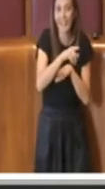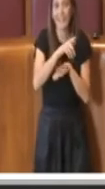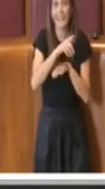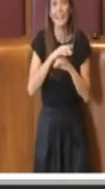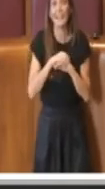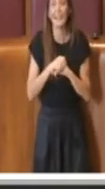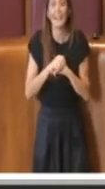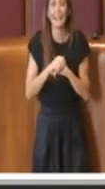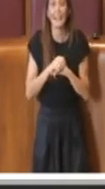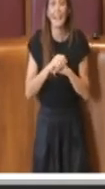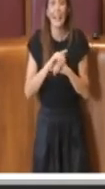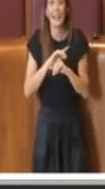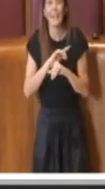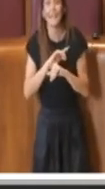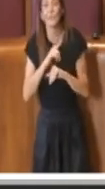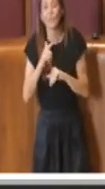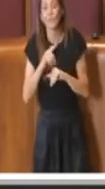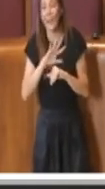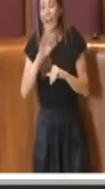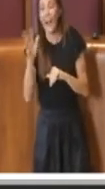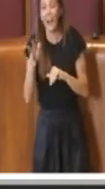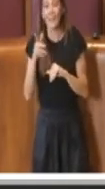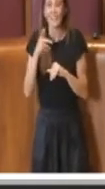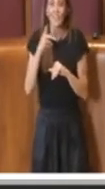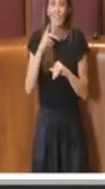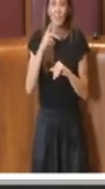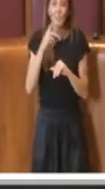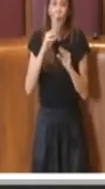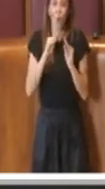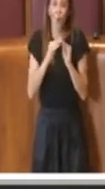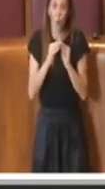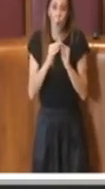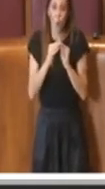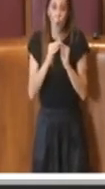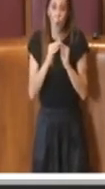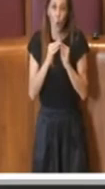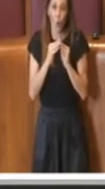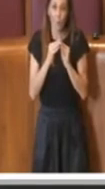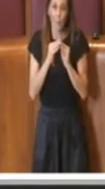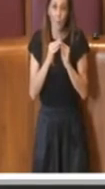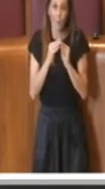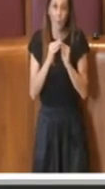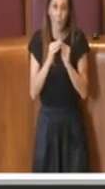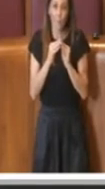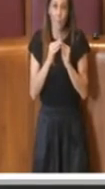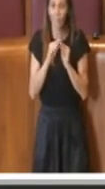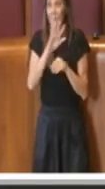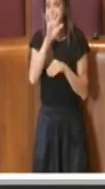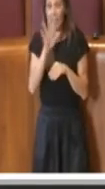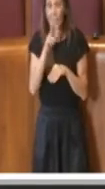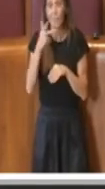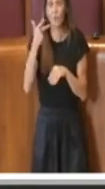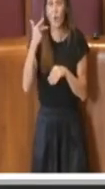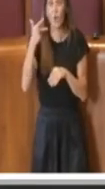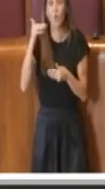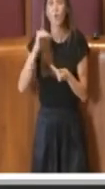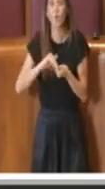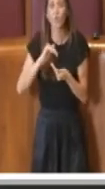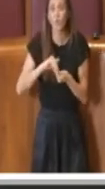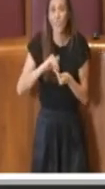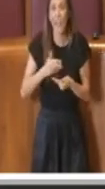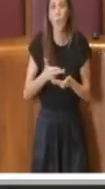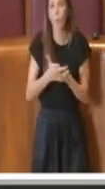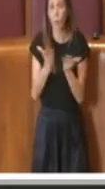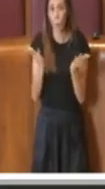anche istituito in forma di società come potrebbe essere una società, azienda pubblica, società